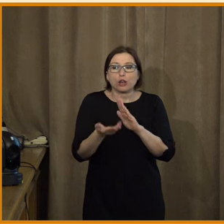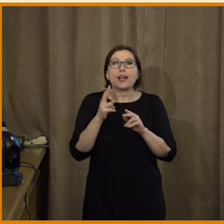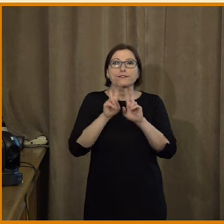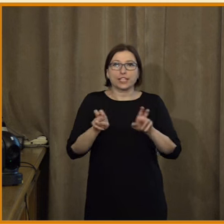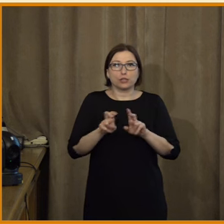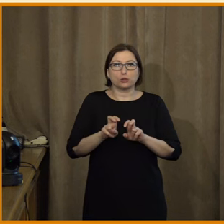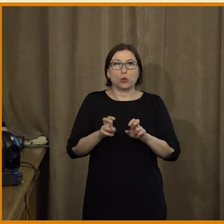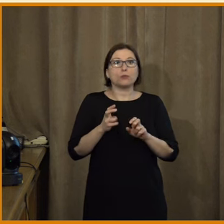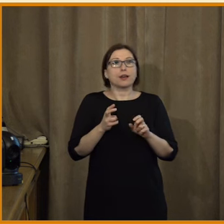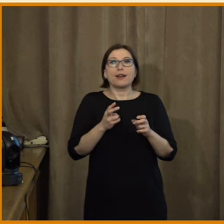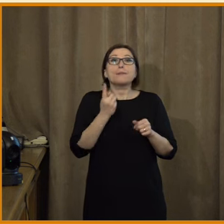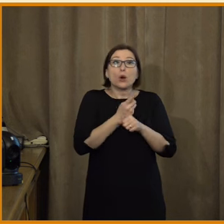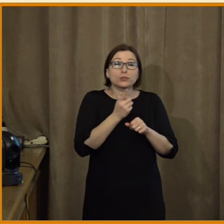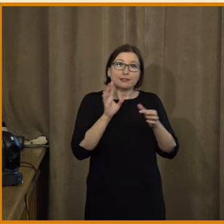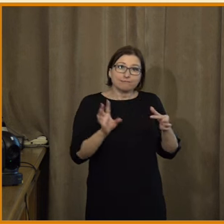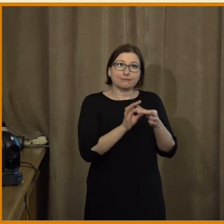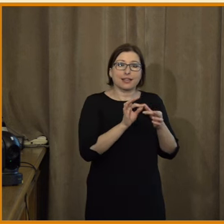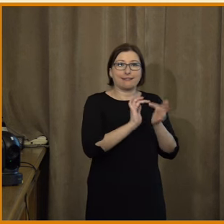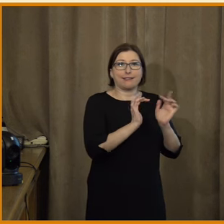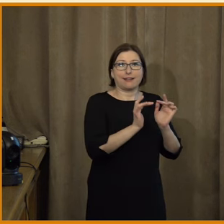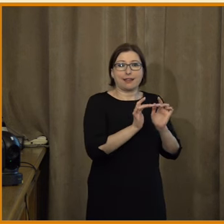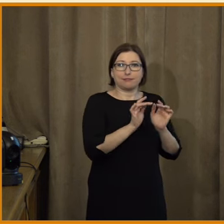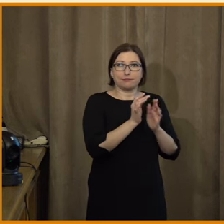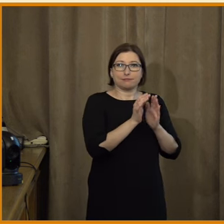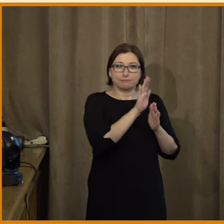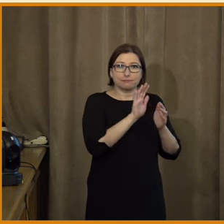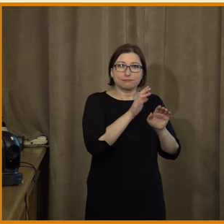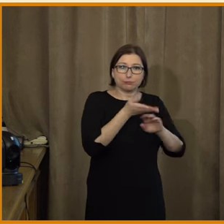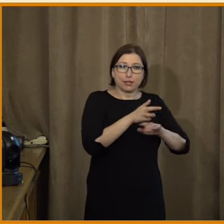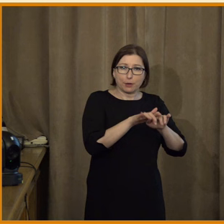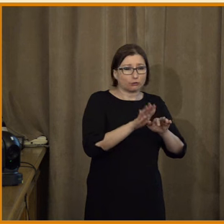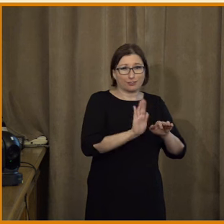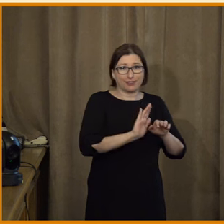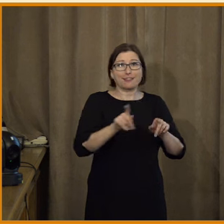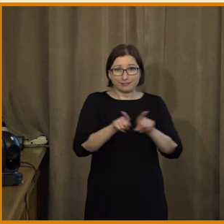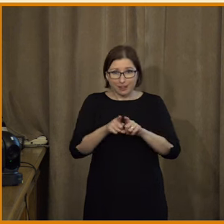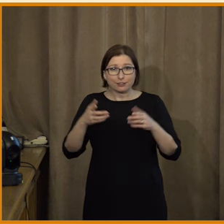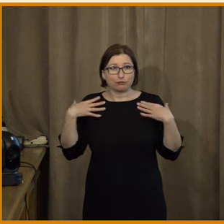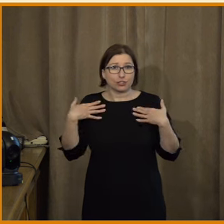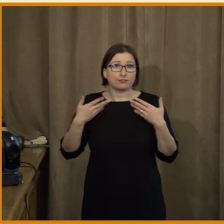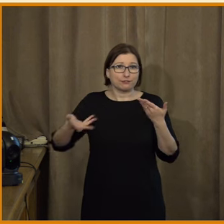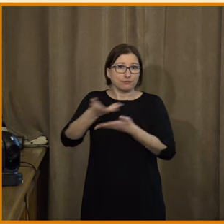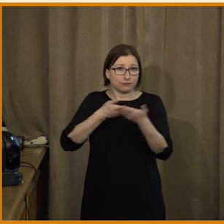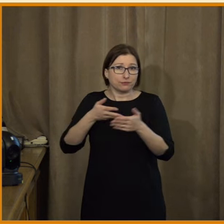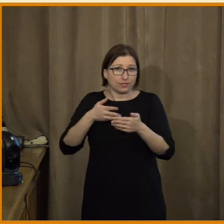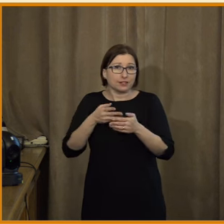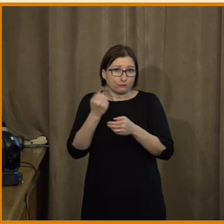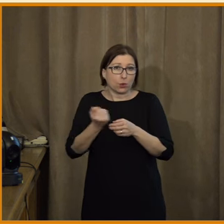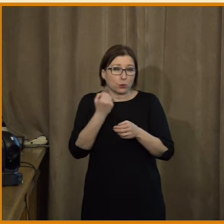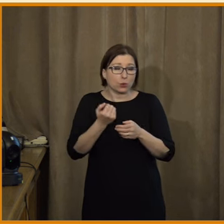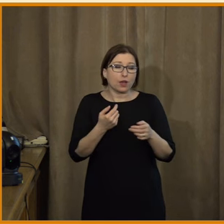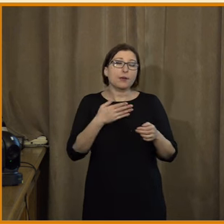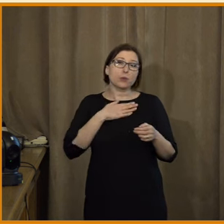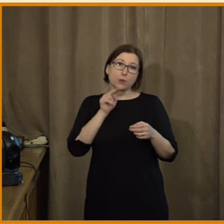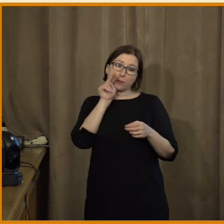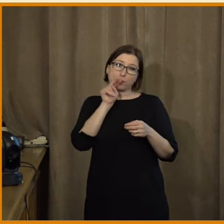rámec té online komunikace. A co z toho pro mě trochu vyplývá, a pro mě jako pro akademičku je to